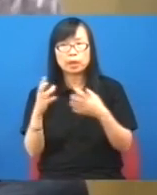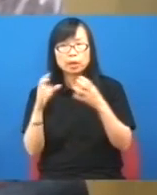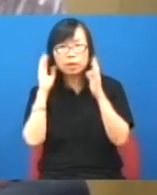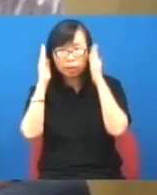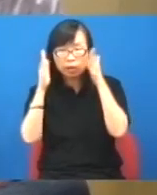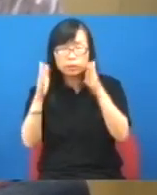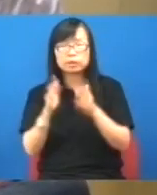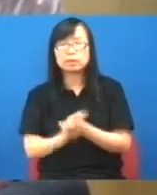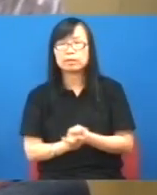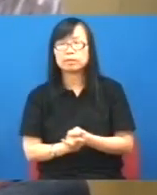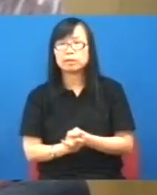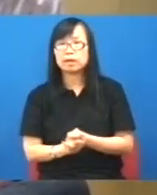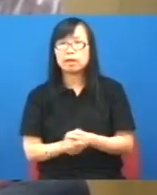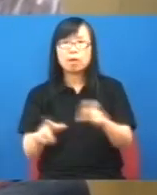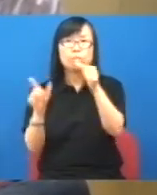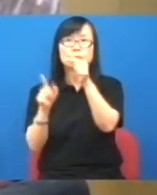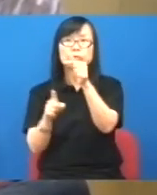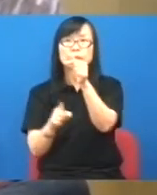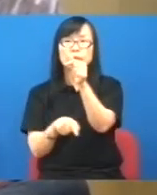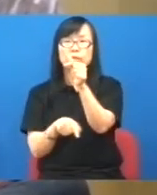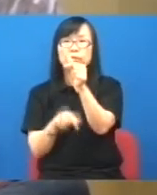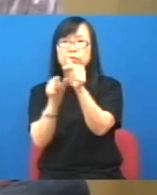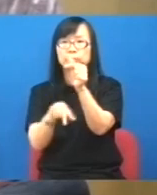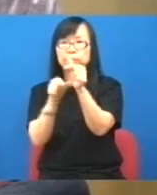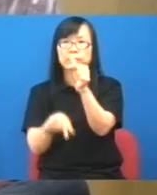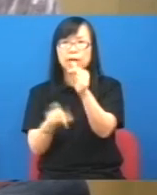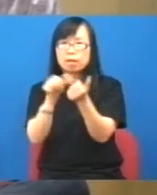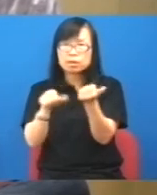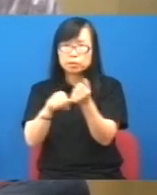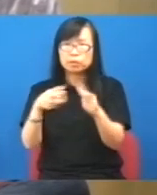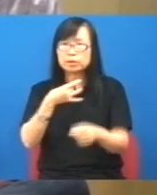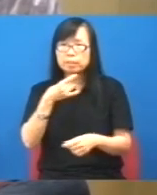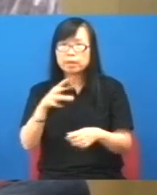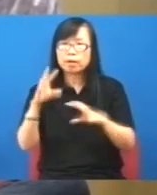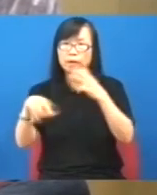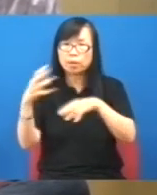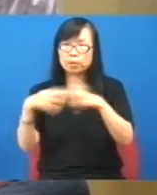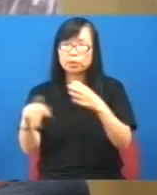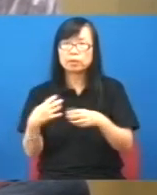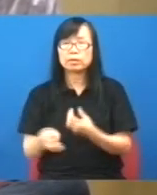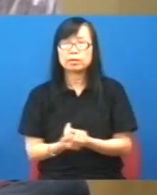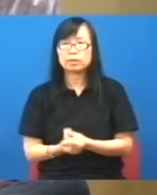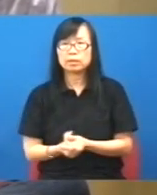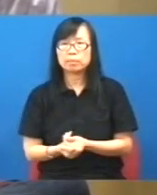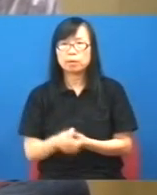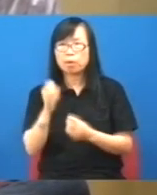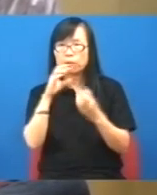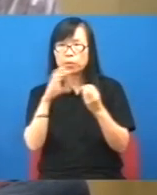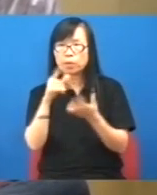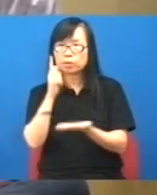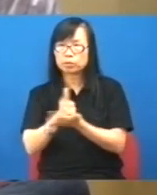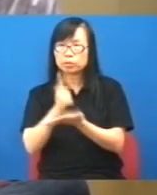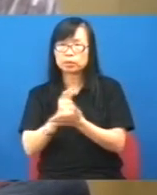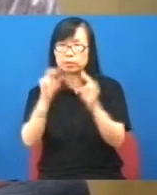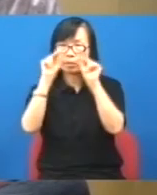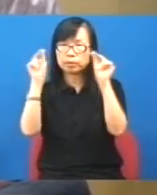竟10月了議會都未開始煲著滾著一些重要話題有一